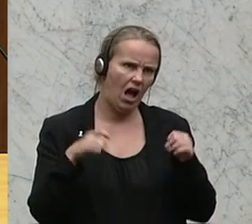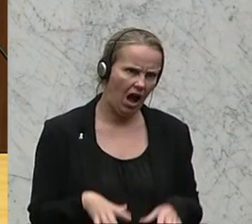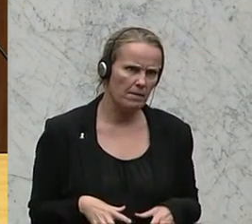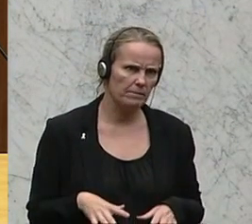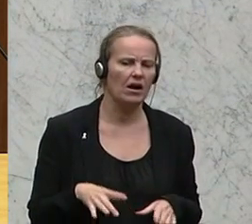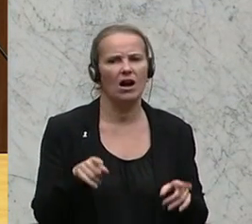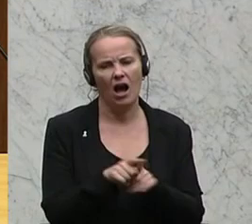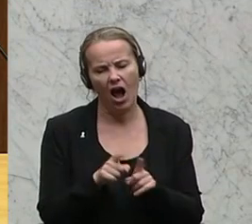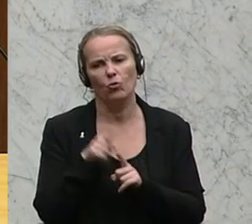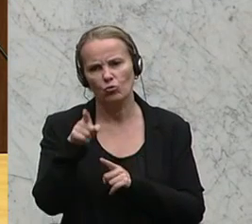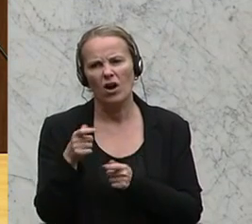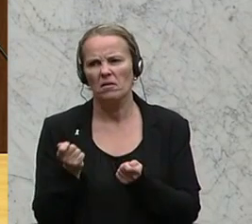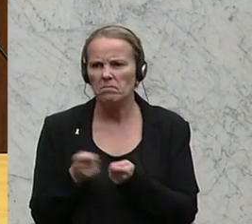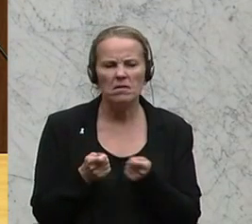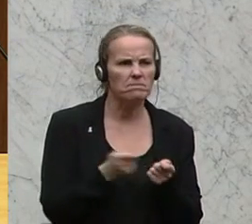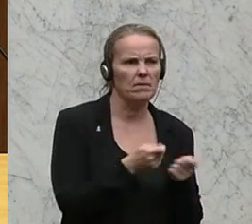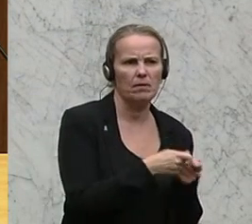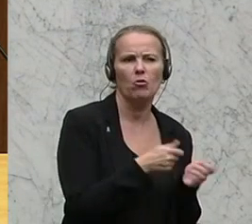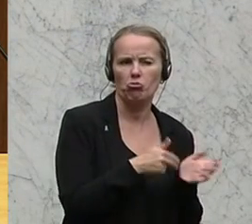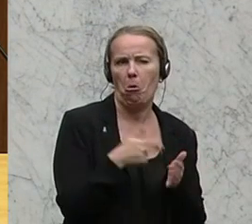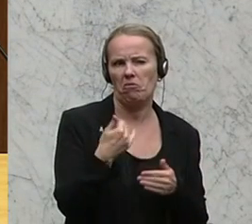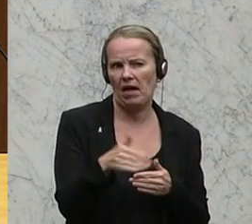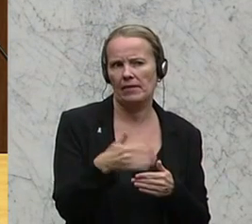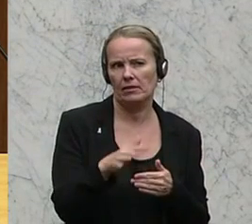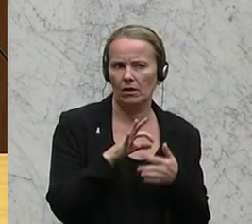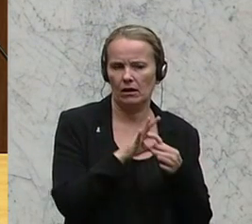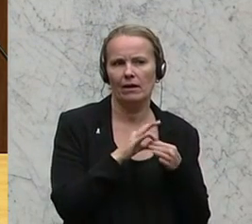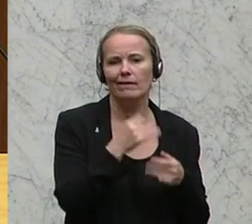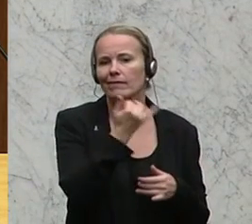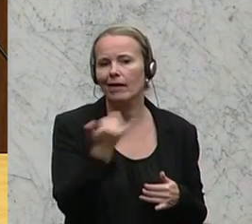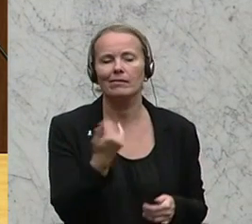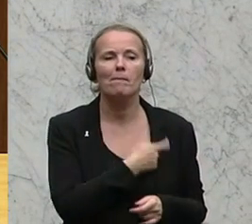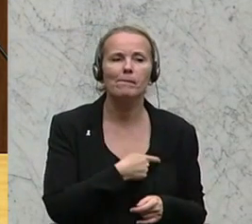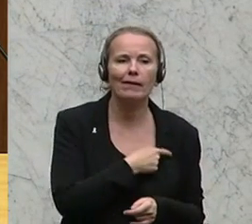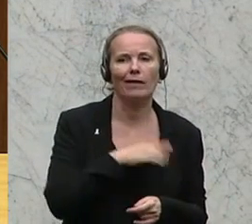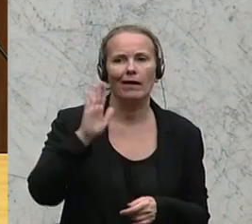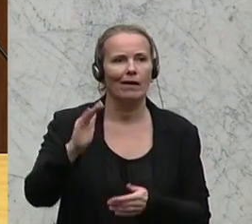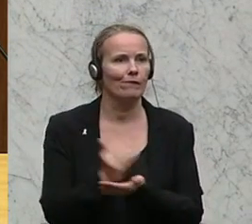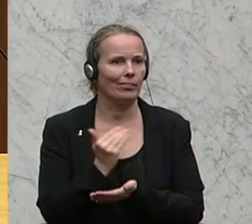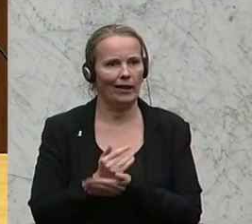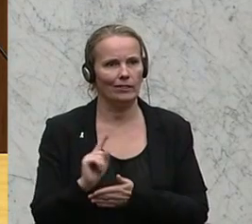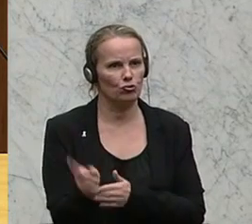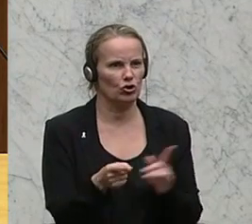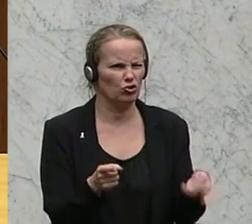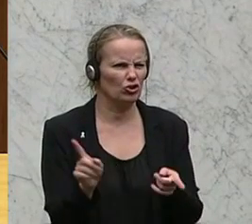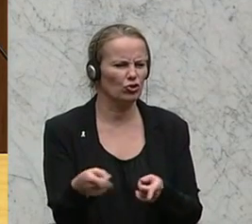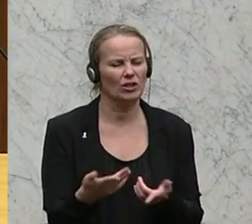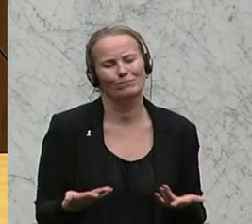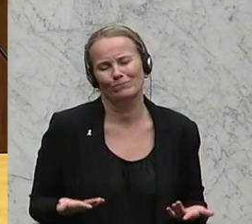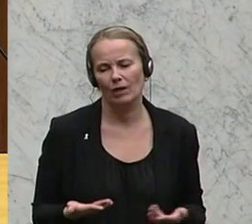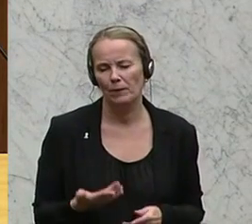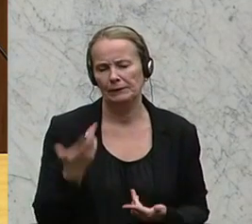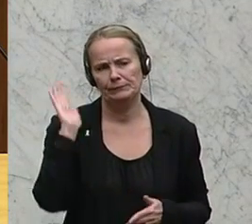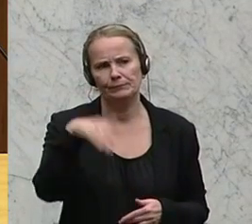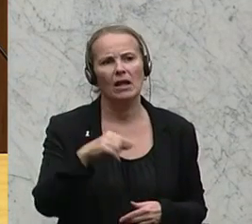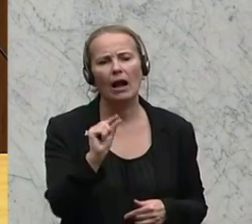dort wird noch der Proporz so geführt, dass jede Partei da ihre Vertreter noch drinnen hat. Aber das sind